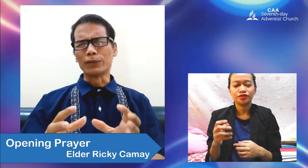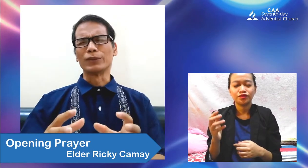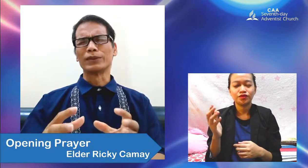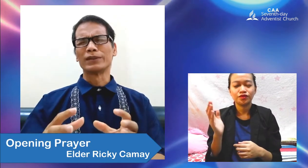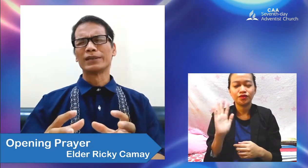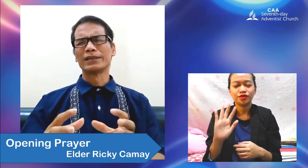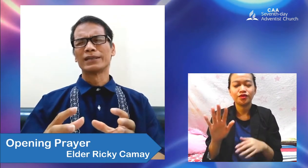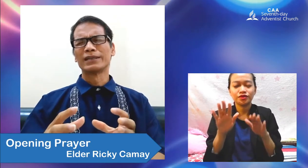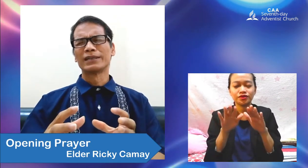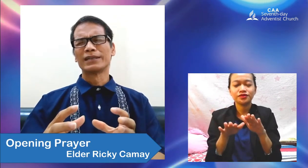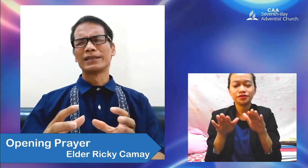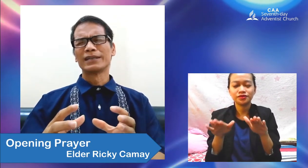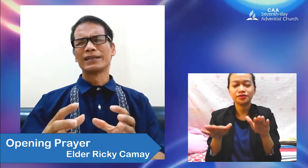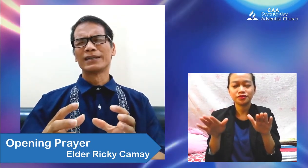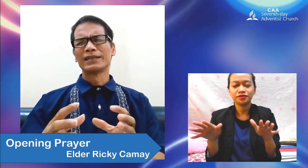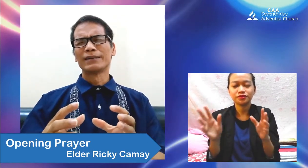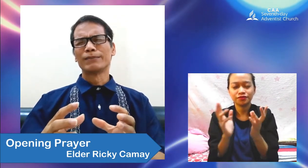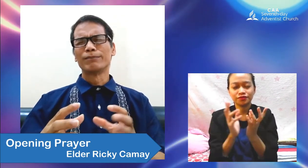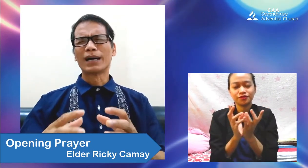tinipon.